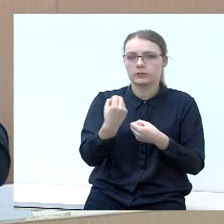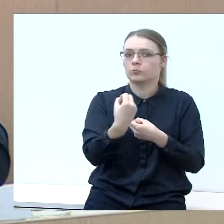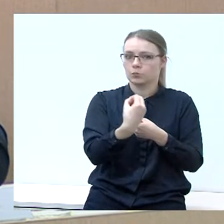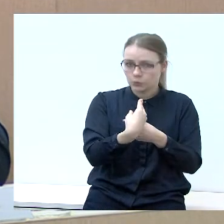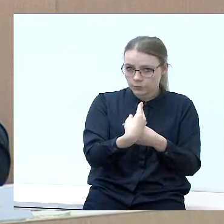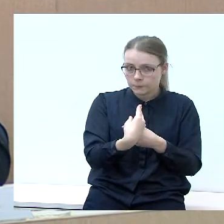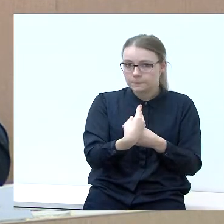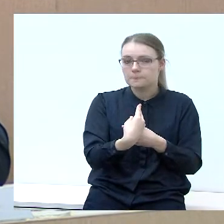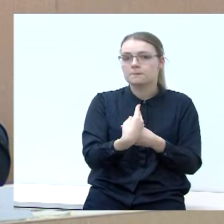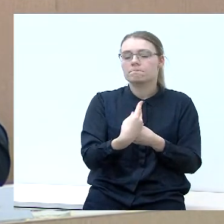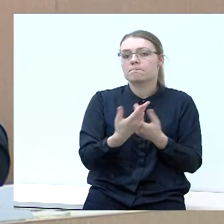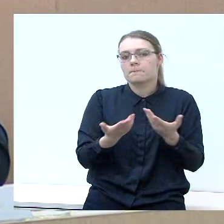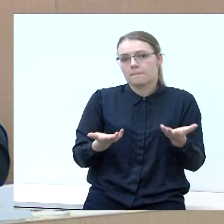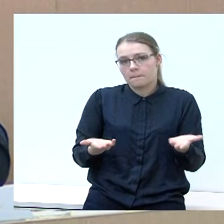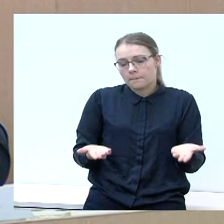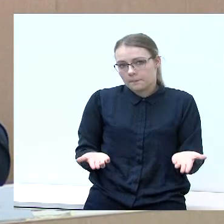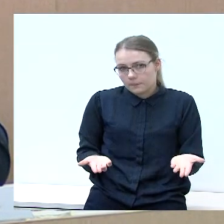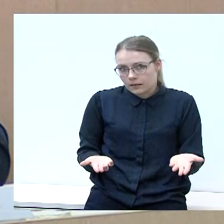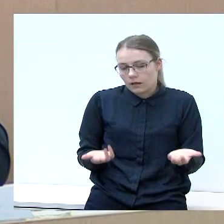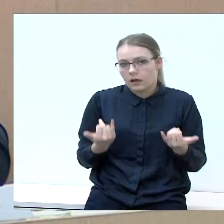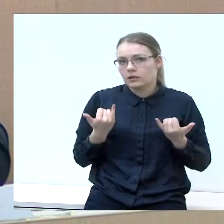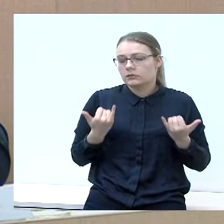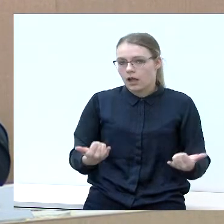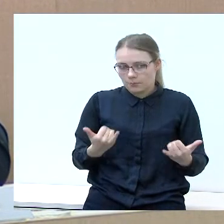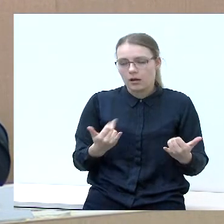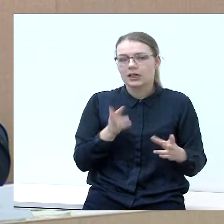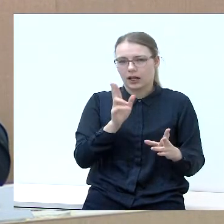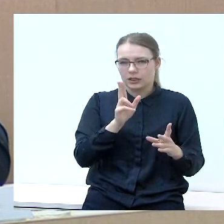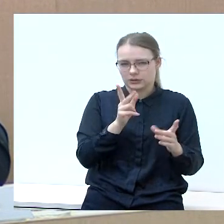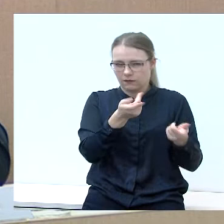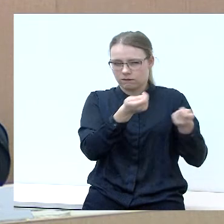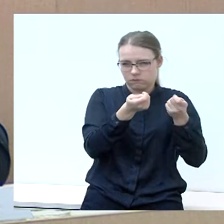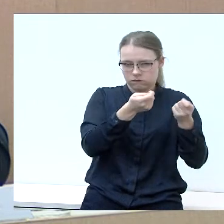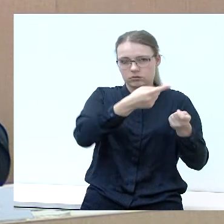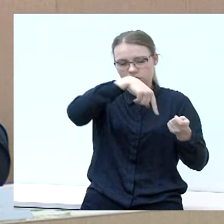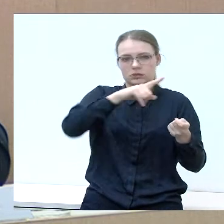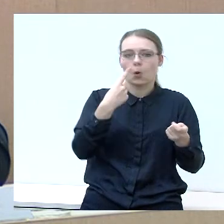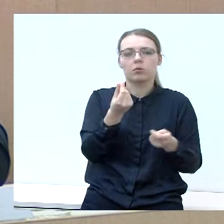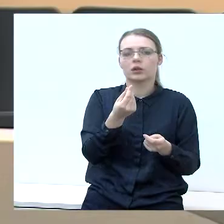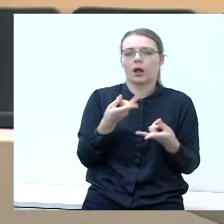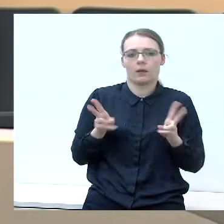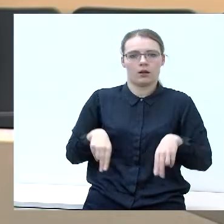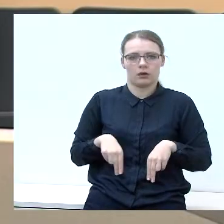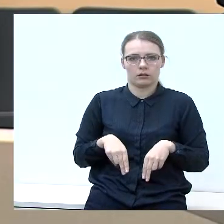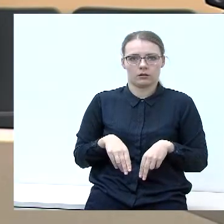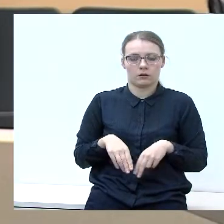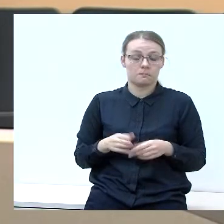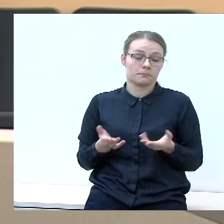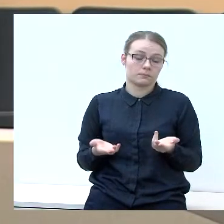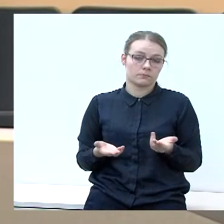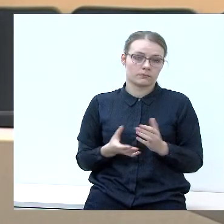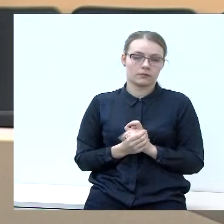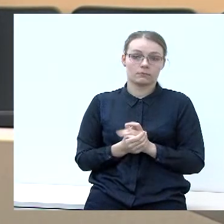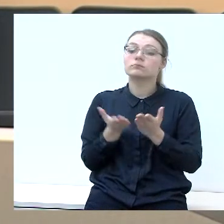pareigų, tai dabartiniai valdantieji nutariai, kad jiems tų pinigų nereikia. Kas dar jūs norėte?